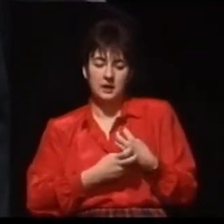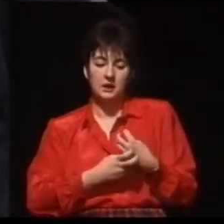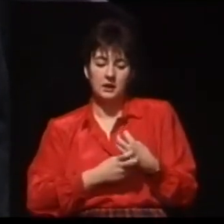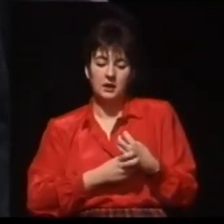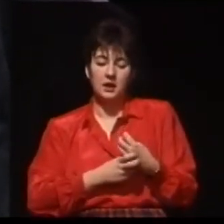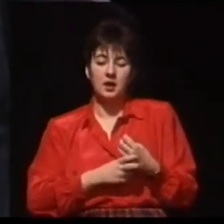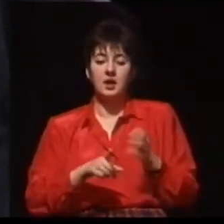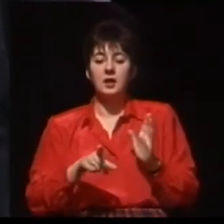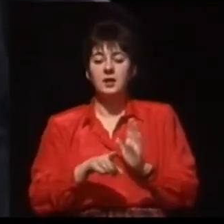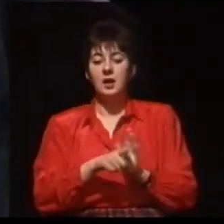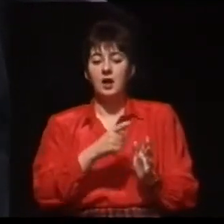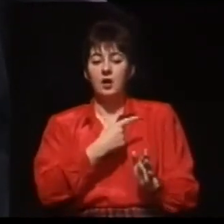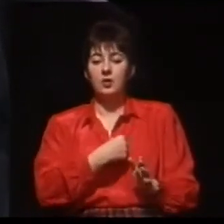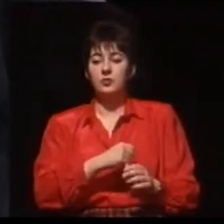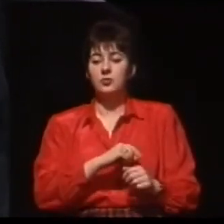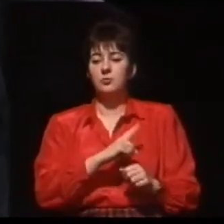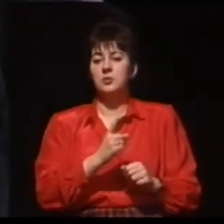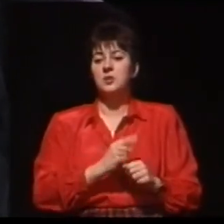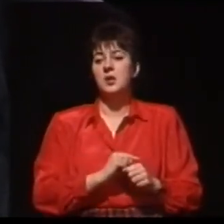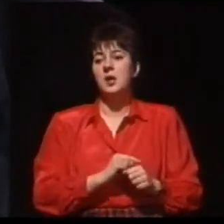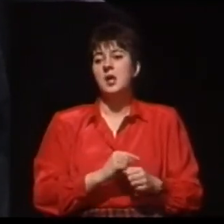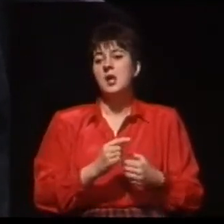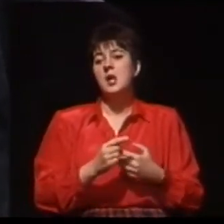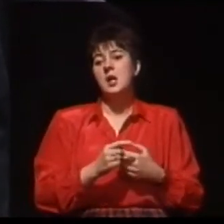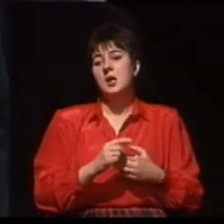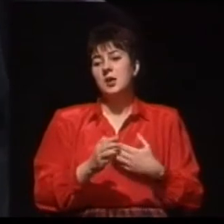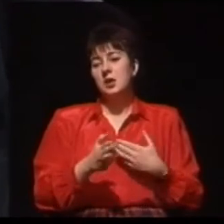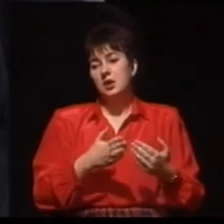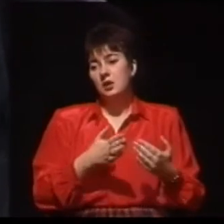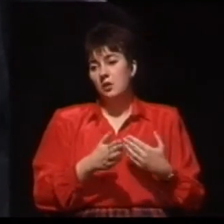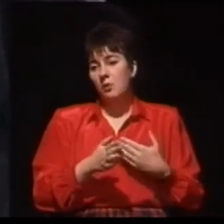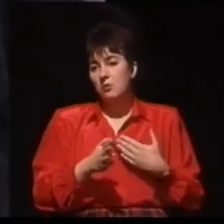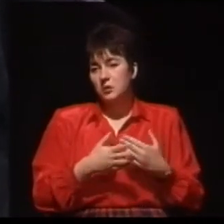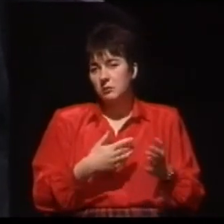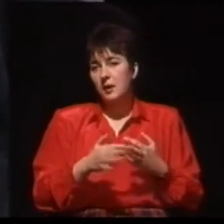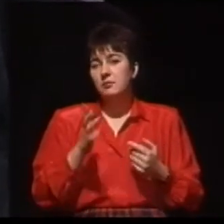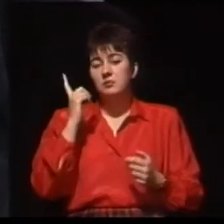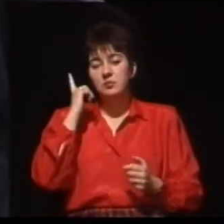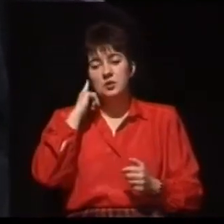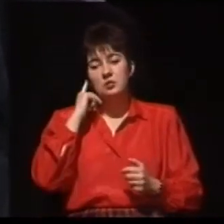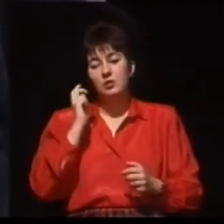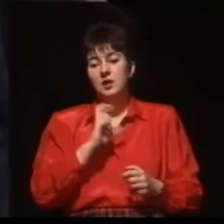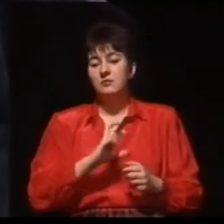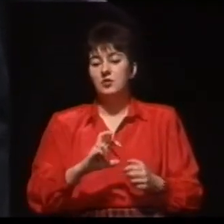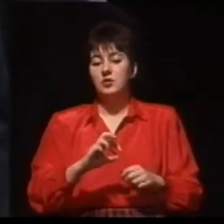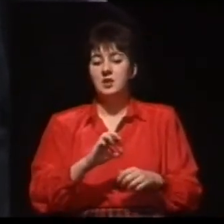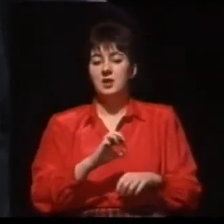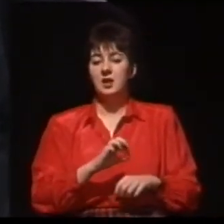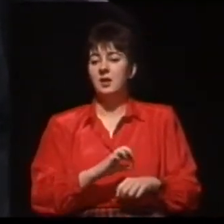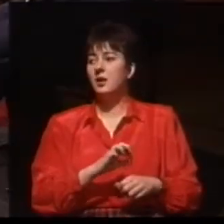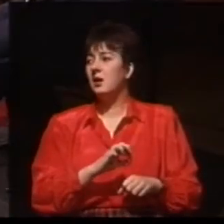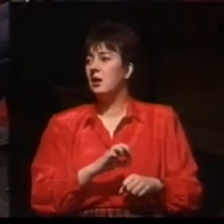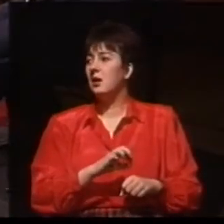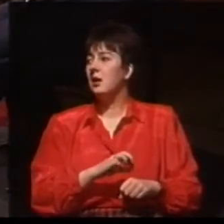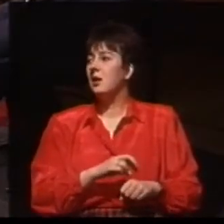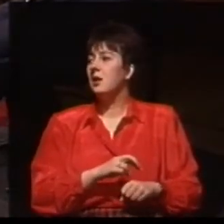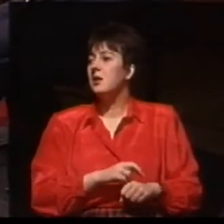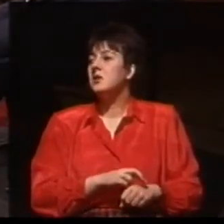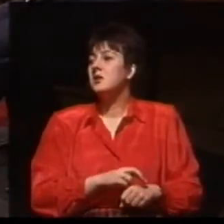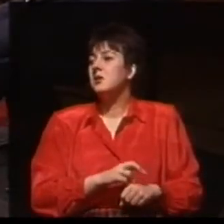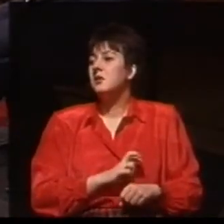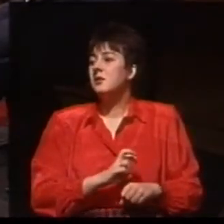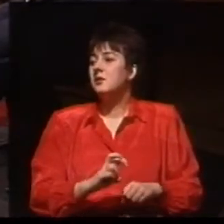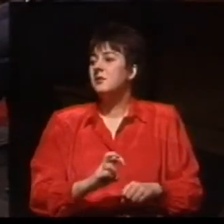oraz prowadzona rehabilitacja pacjentów, którzy zostali zaoperowani. Czy leczenie tam kosztuje, czy nie kosztuje, czy może kosztować? Leczenie